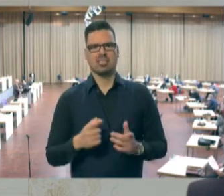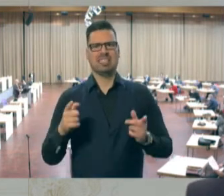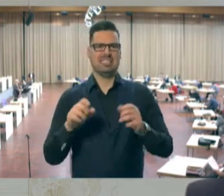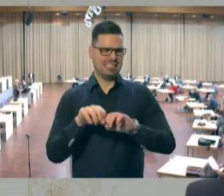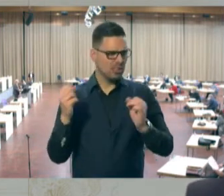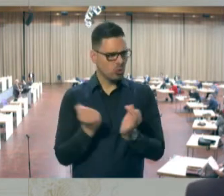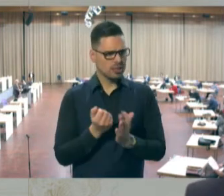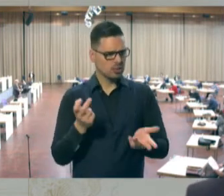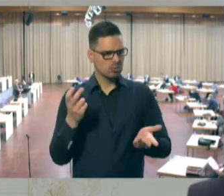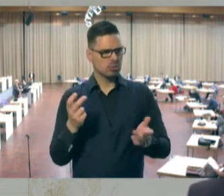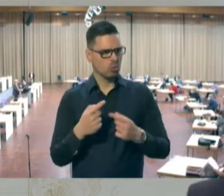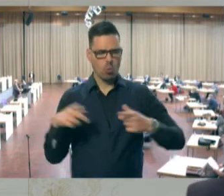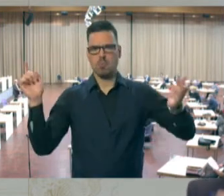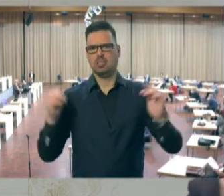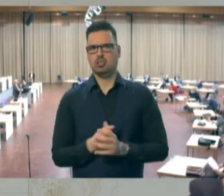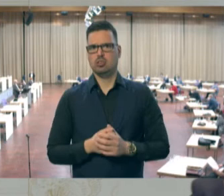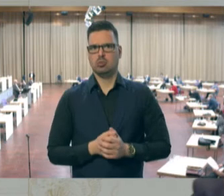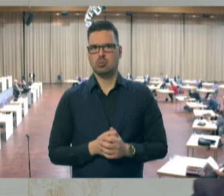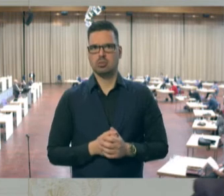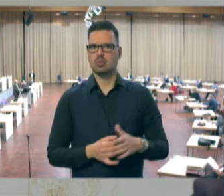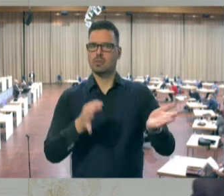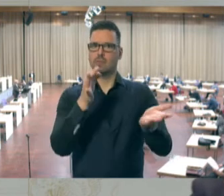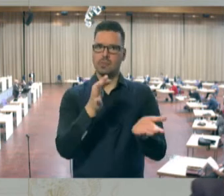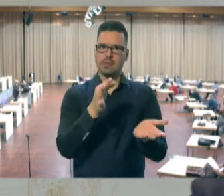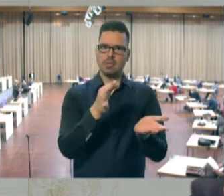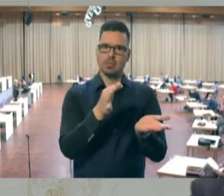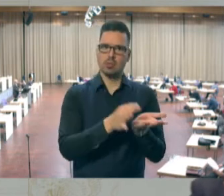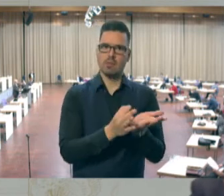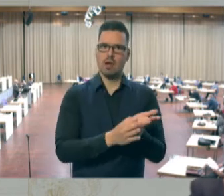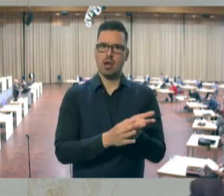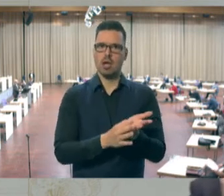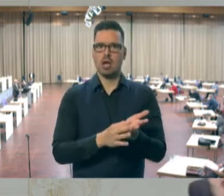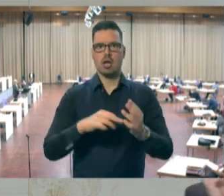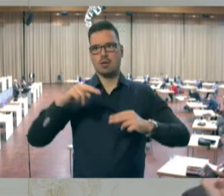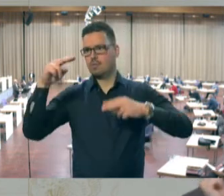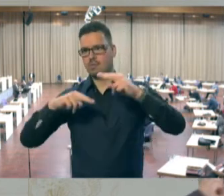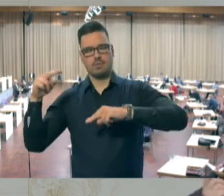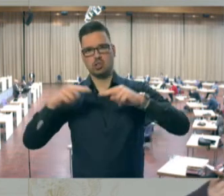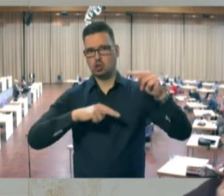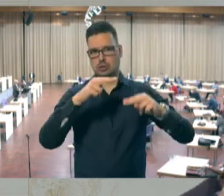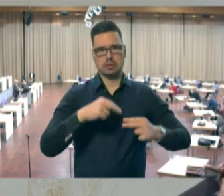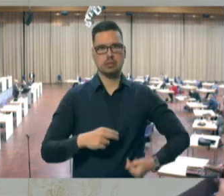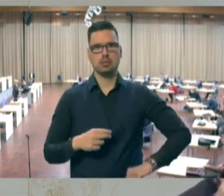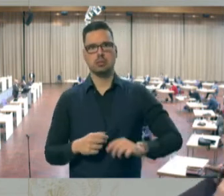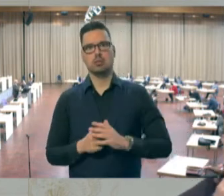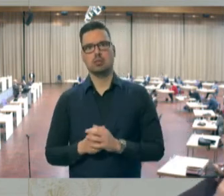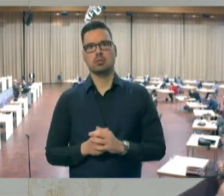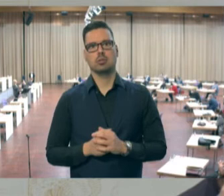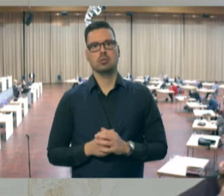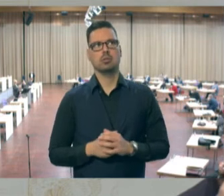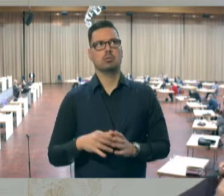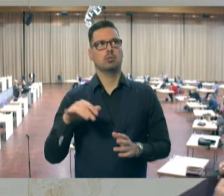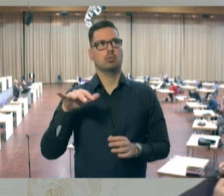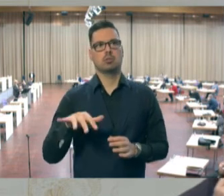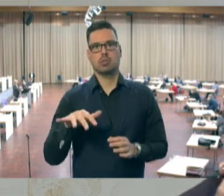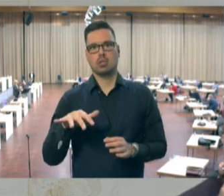Situation. Wir haben zum Beispiel die Dörfer Büschfeld, Dorf und Neipel. So, das ist